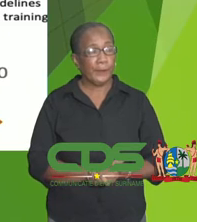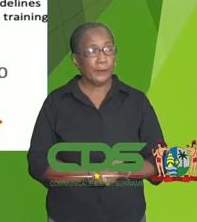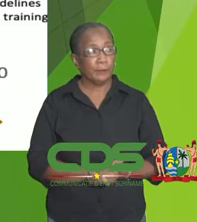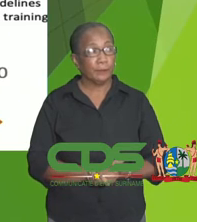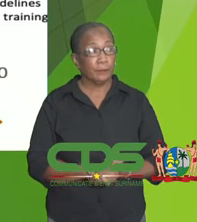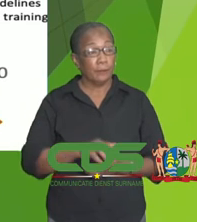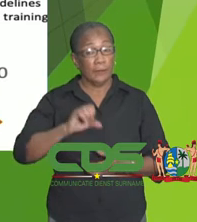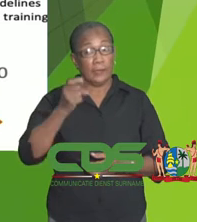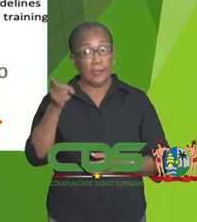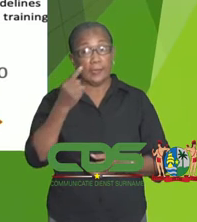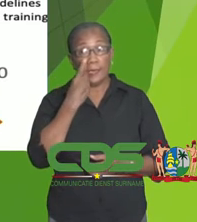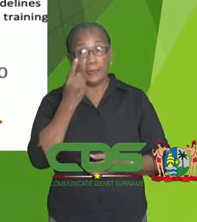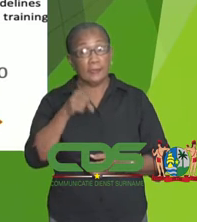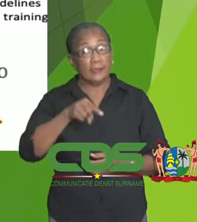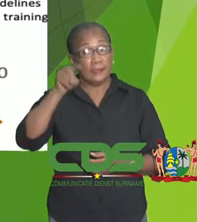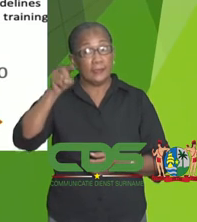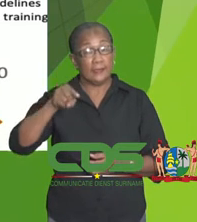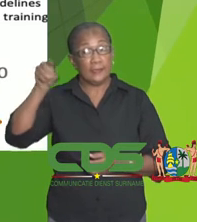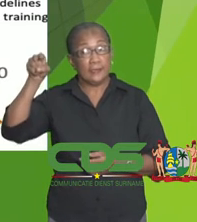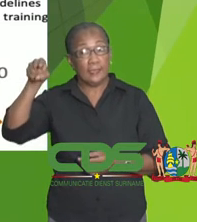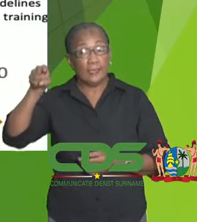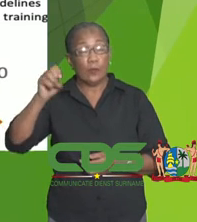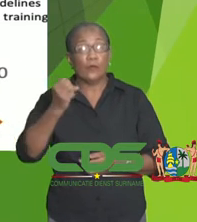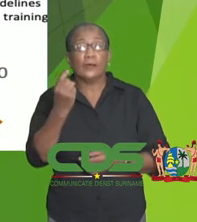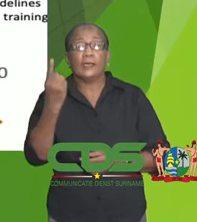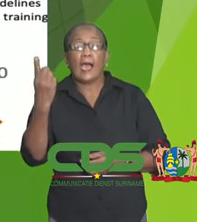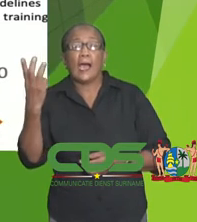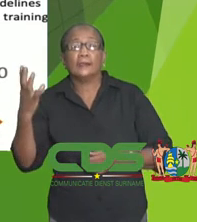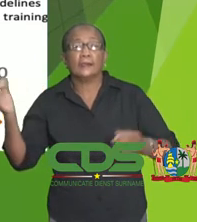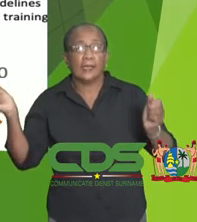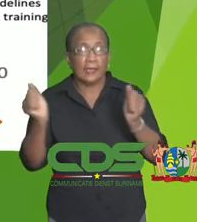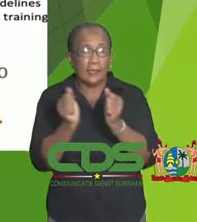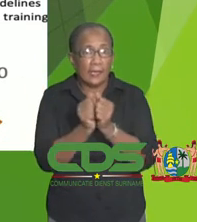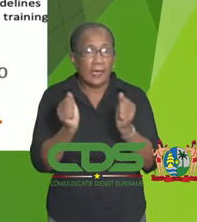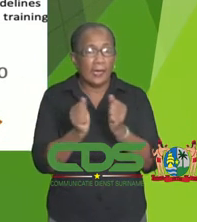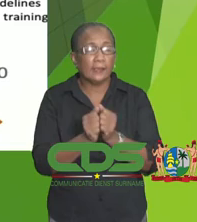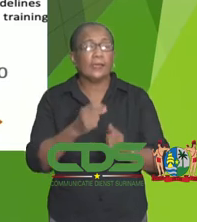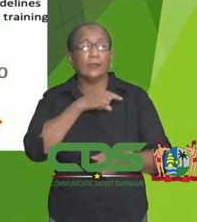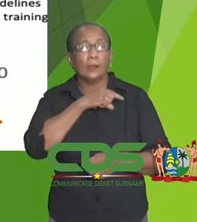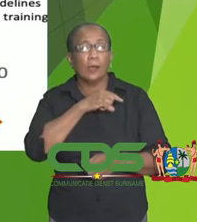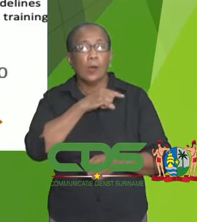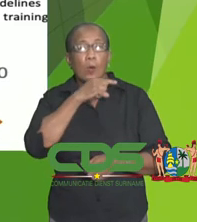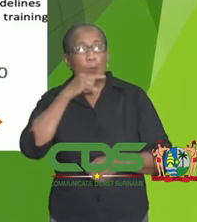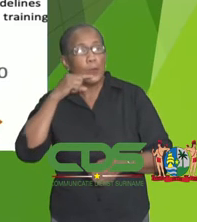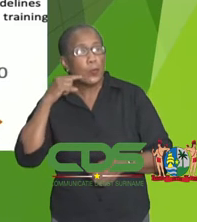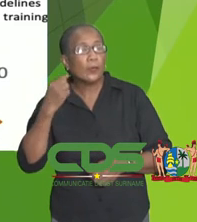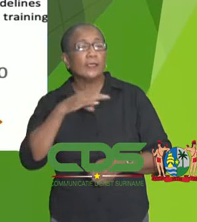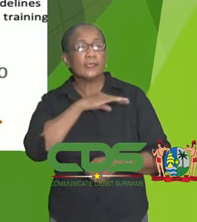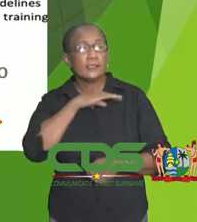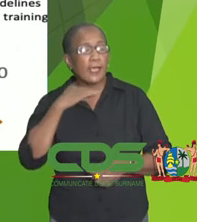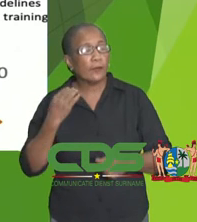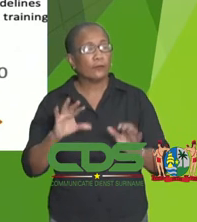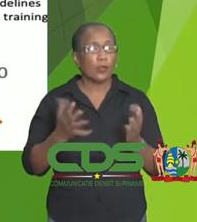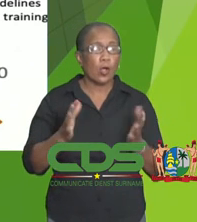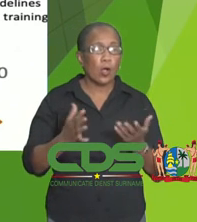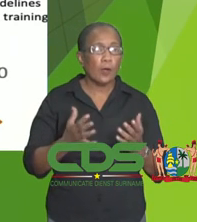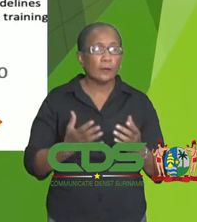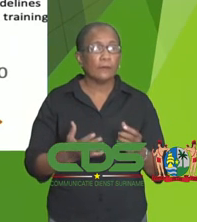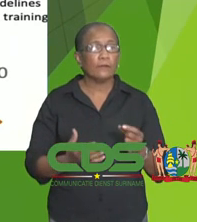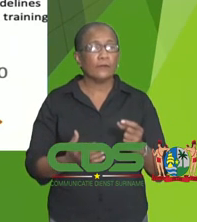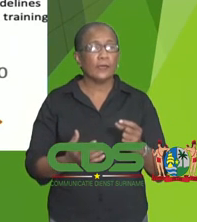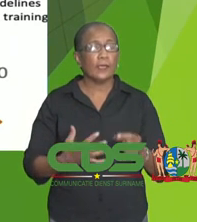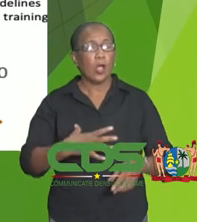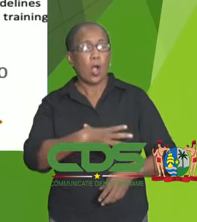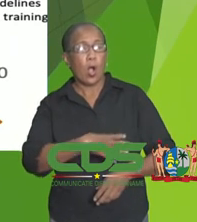Hier kun je dus zien dat, dit is over een aantal jaren, zie je dus dat de moedersterfte ongeveer in de buurt van de 130